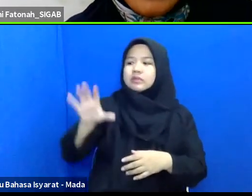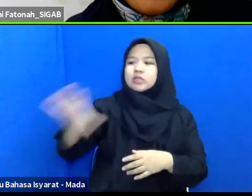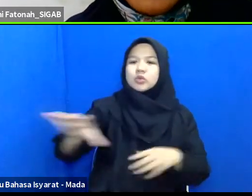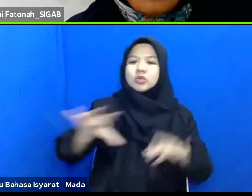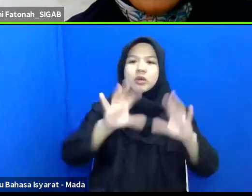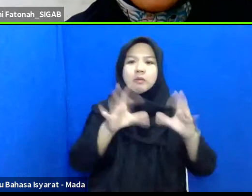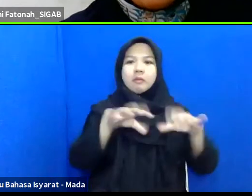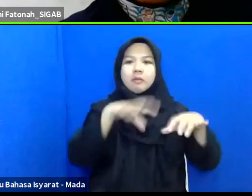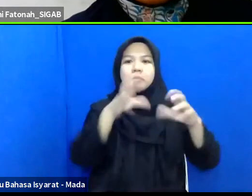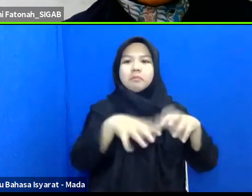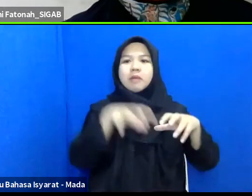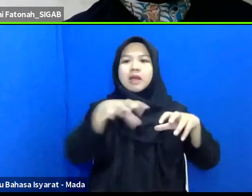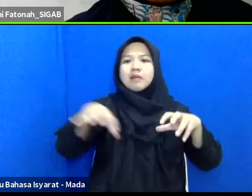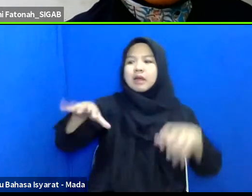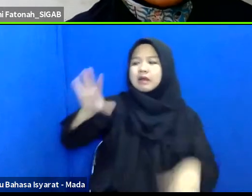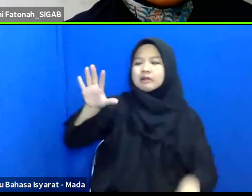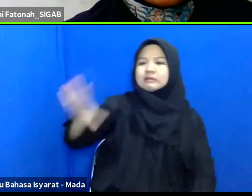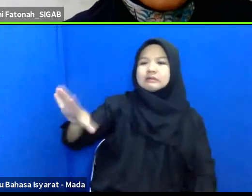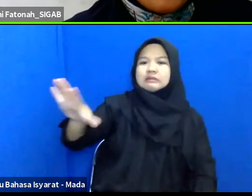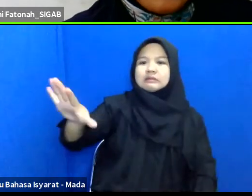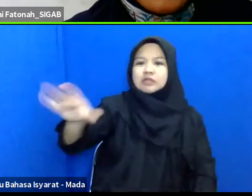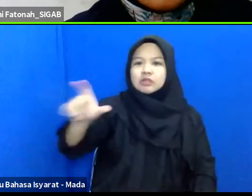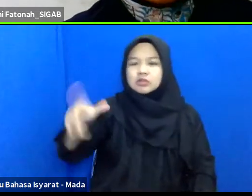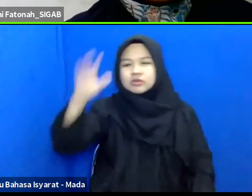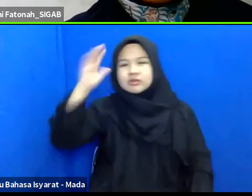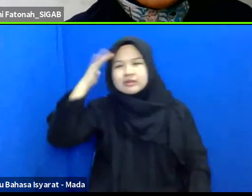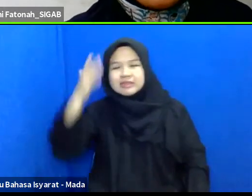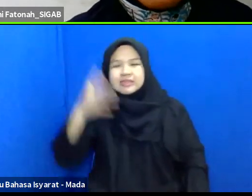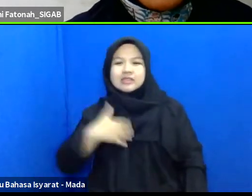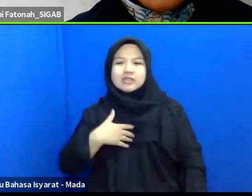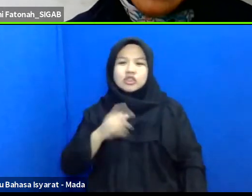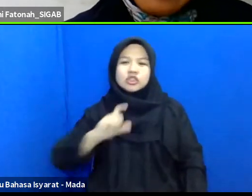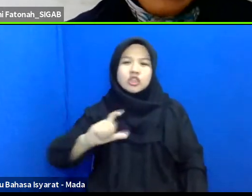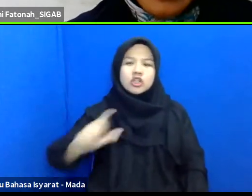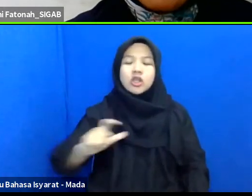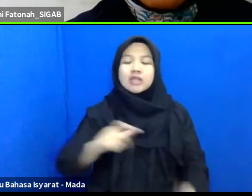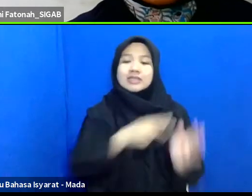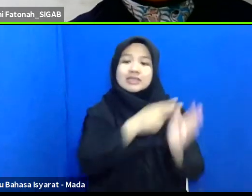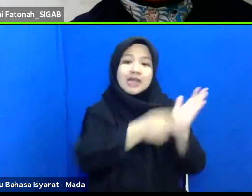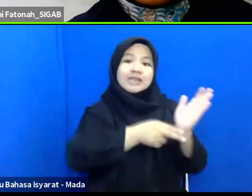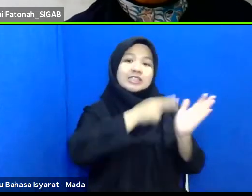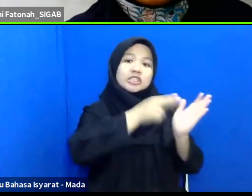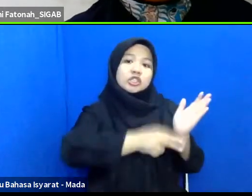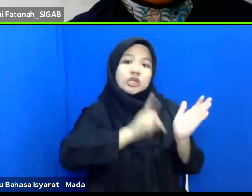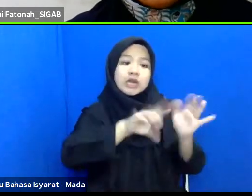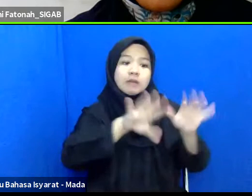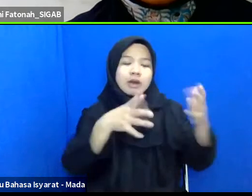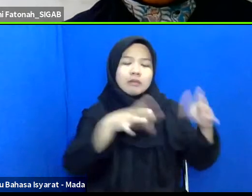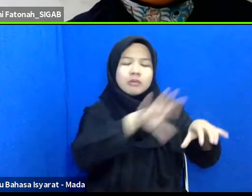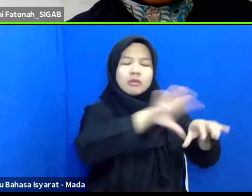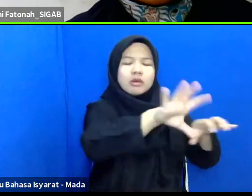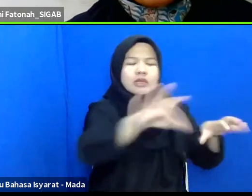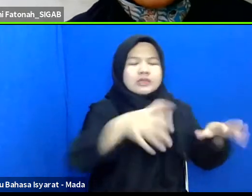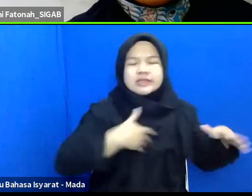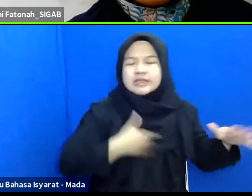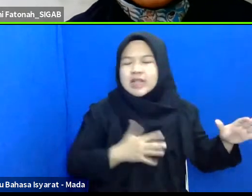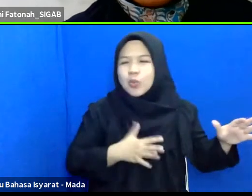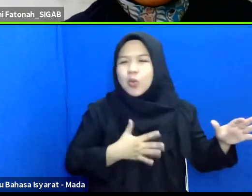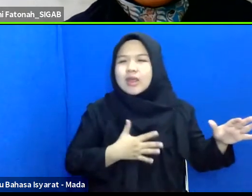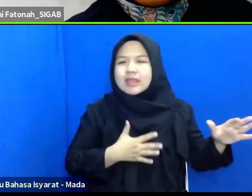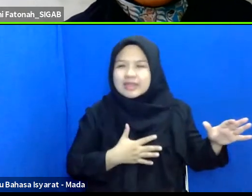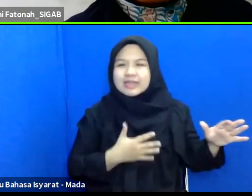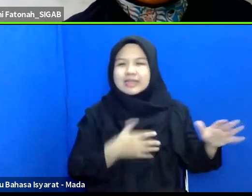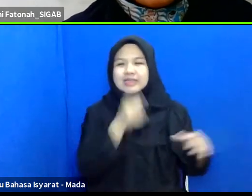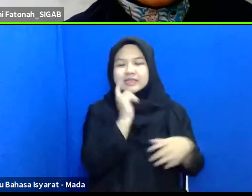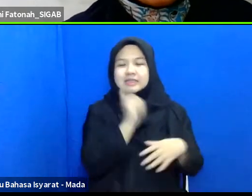-barang di luar rumah misalnya mau ke stasiun di stasiun ada barang apa begitu mereka sangat khawatir sekali